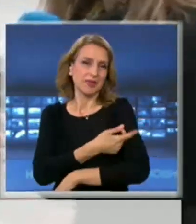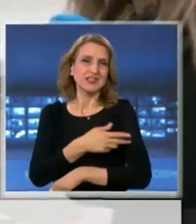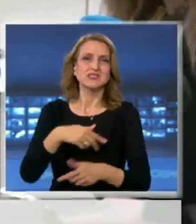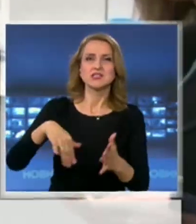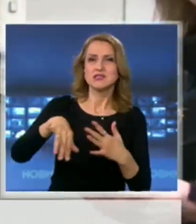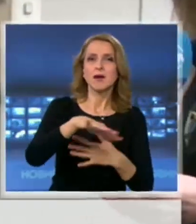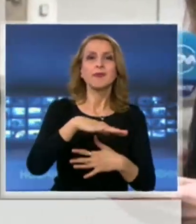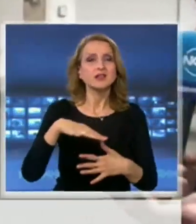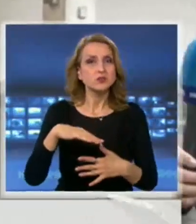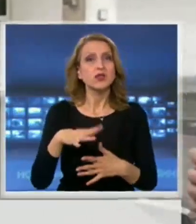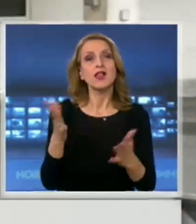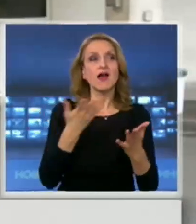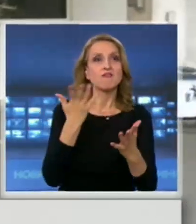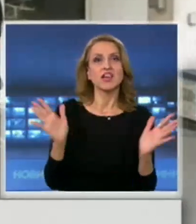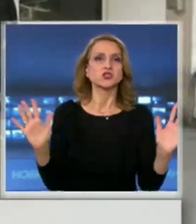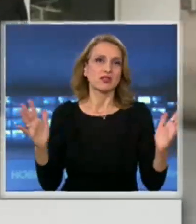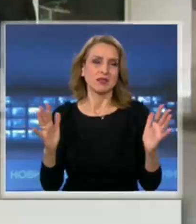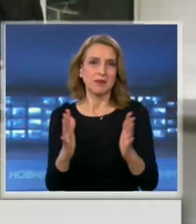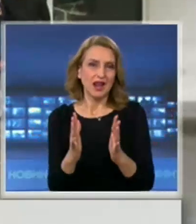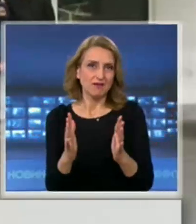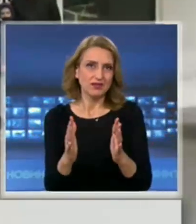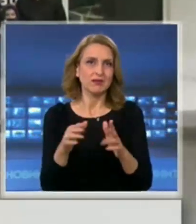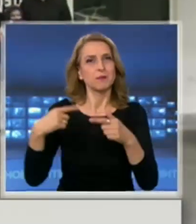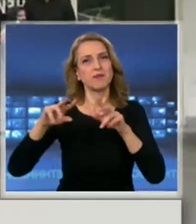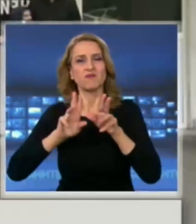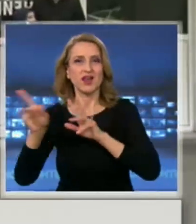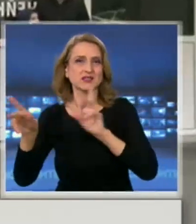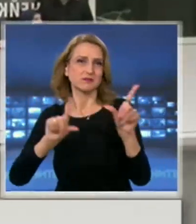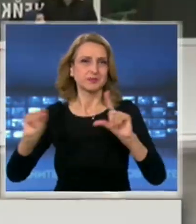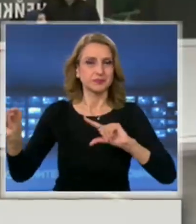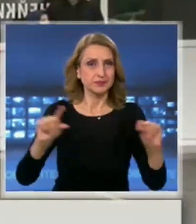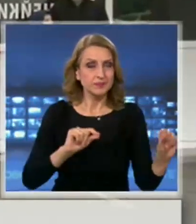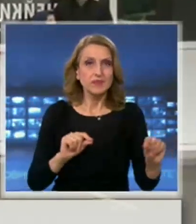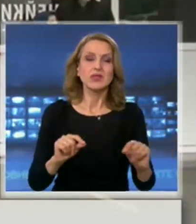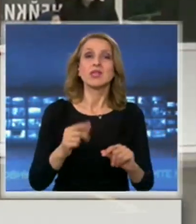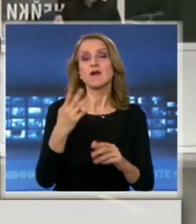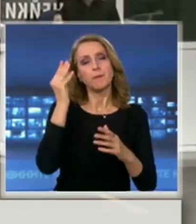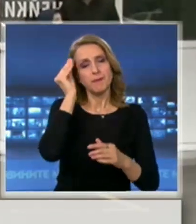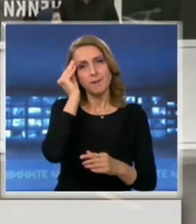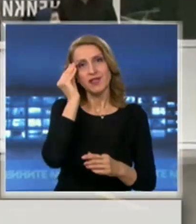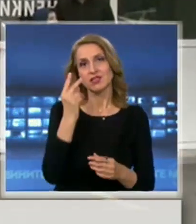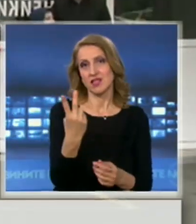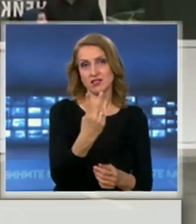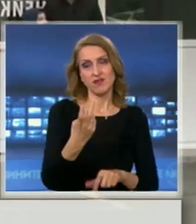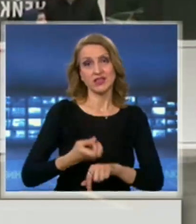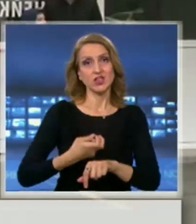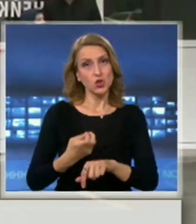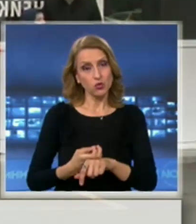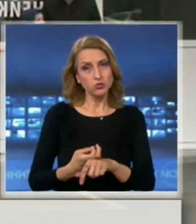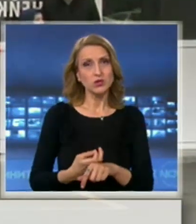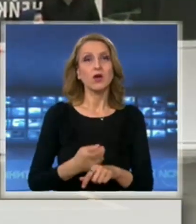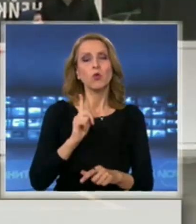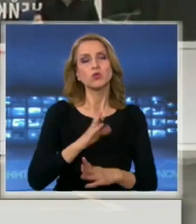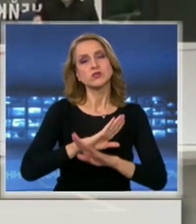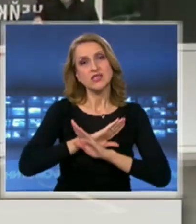които в момента виждате вече са останали част от тях. В памет на двете лекарки, доктор Ильяна Иванова и доктор Нели Пандова-Илиева,